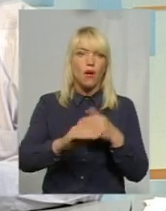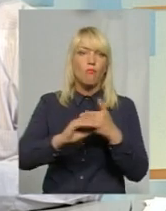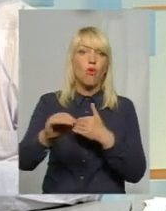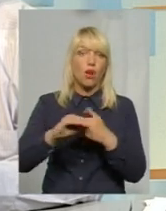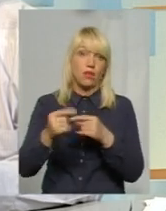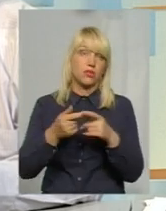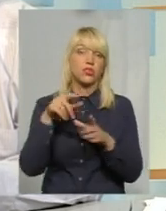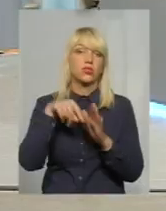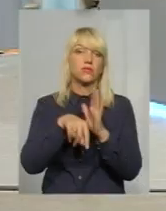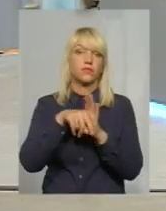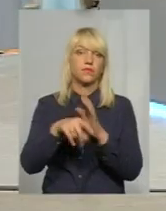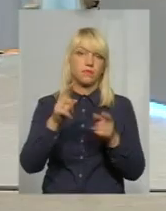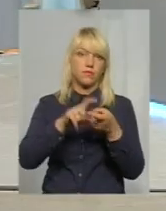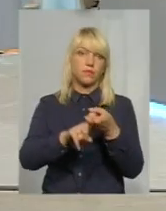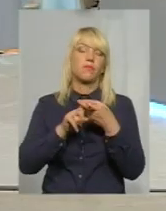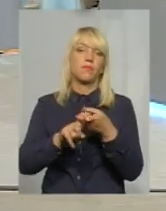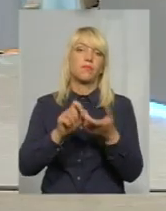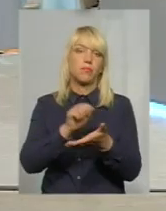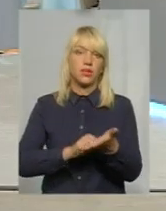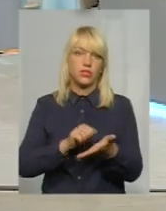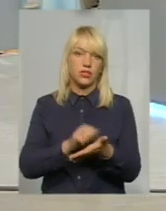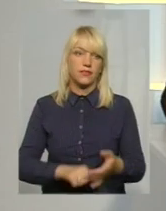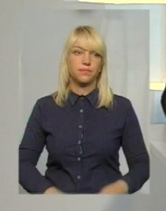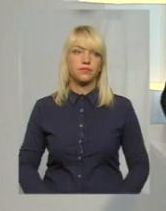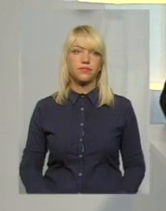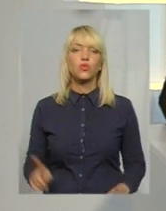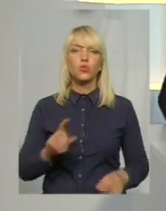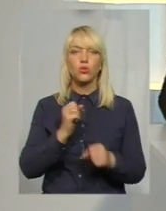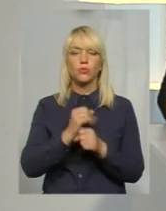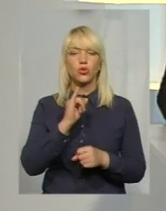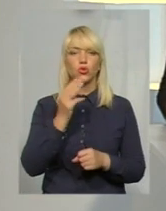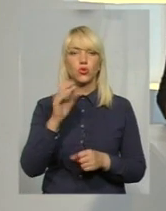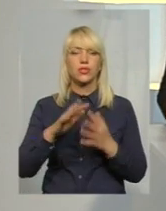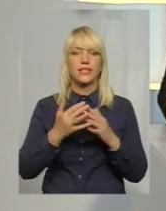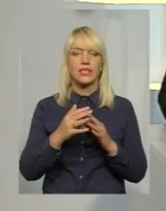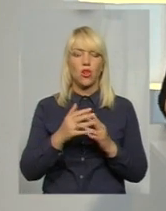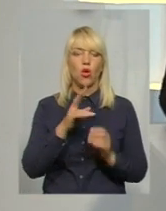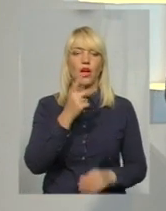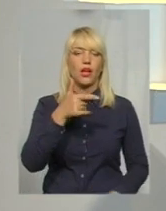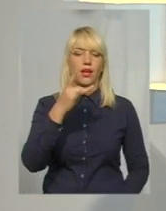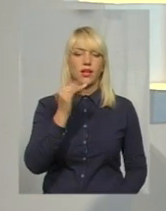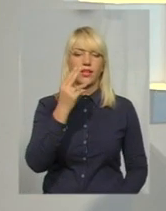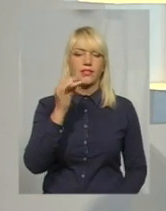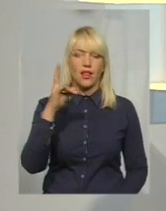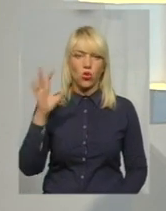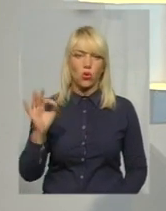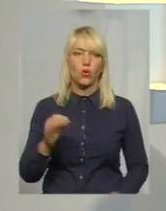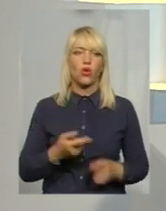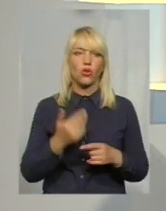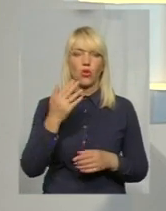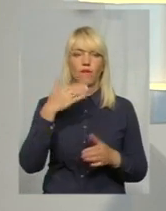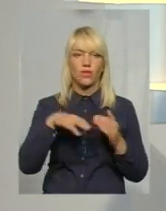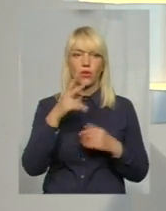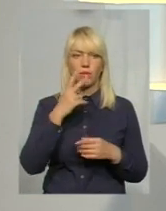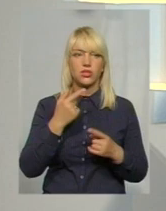причиною. Давайте послухаємо, що зробив Микола Іщук із села Гриценки, що на Красилівщині. Його відео ми також бачили на початку.